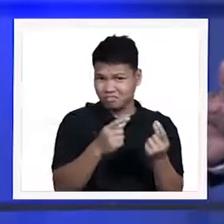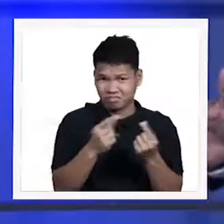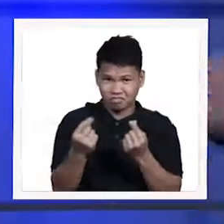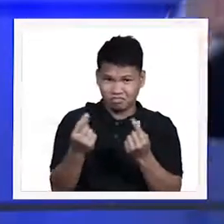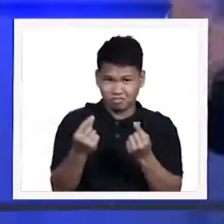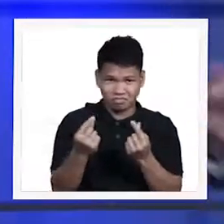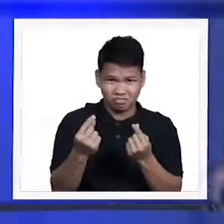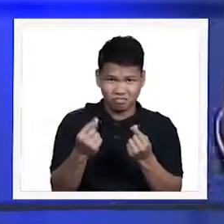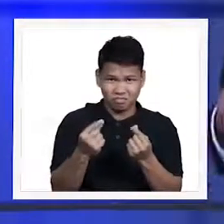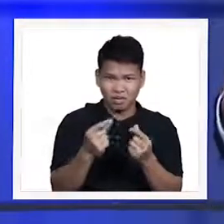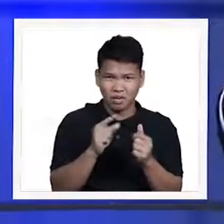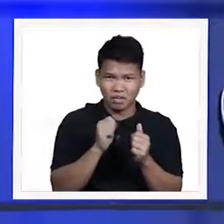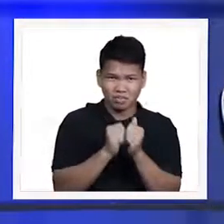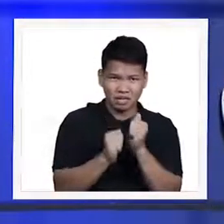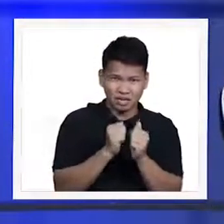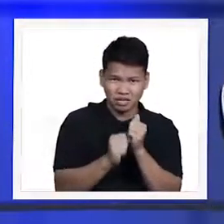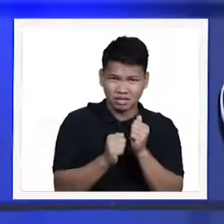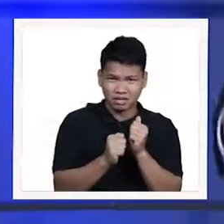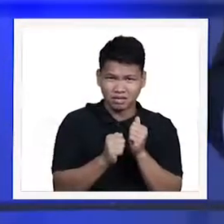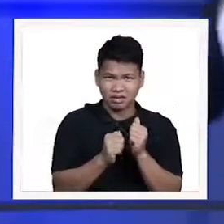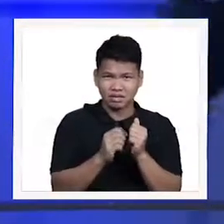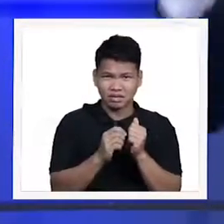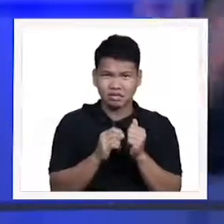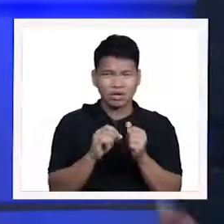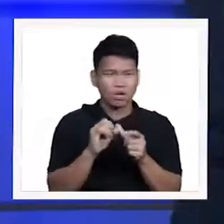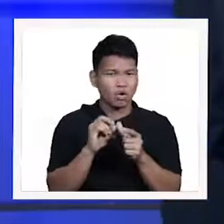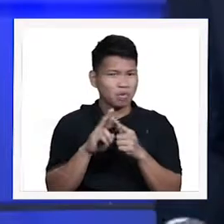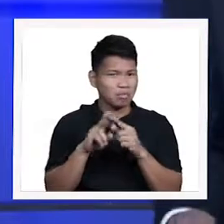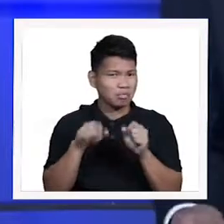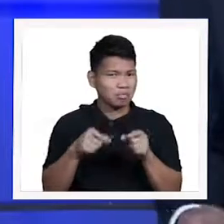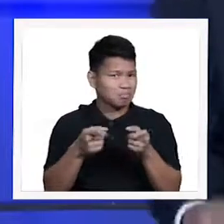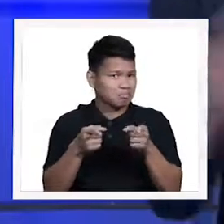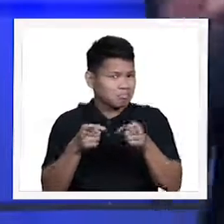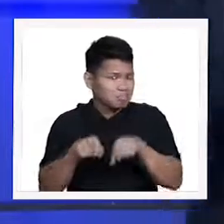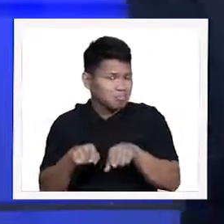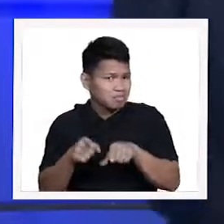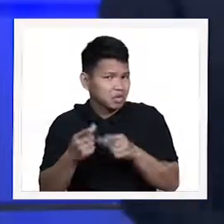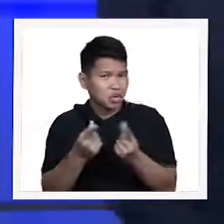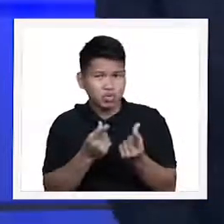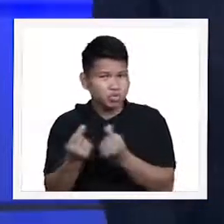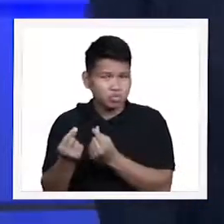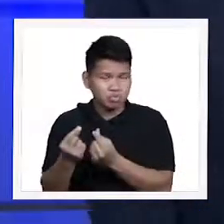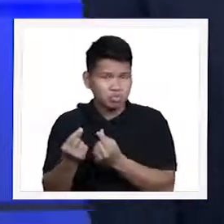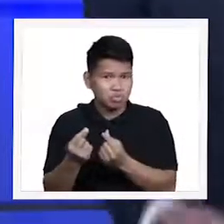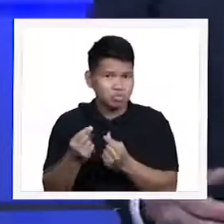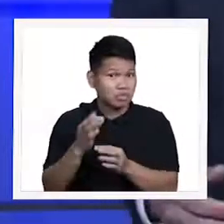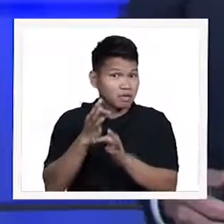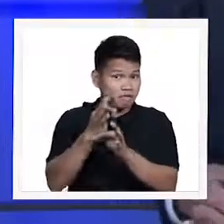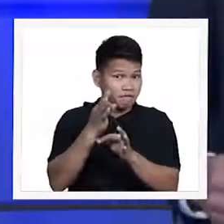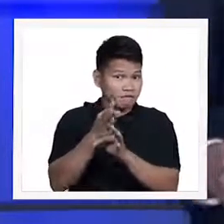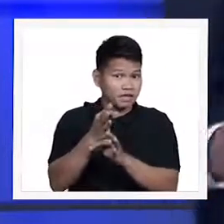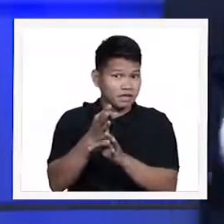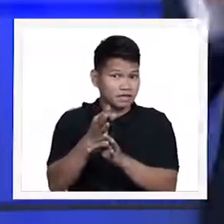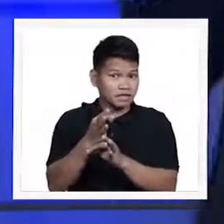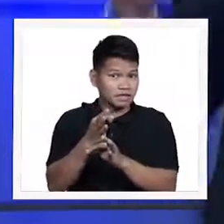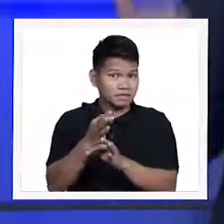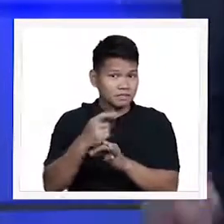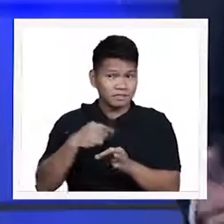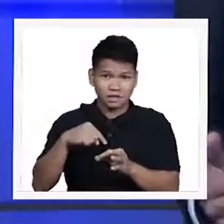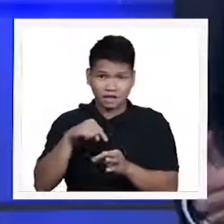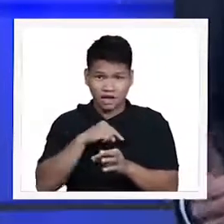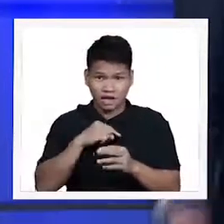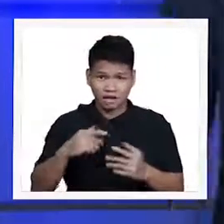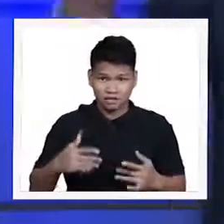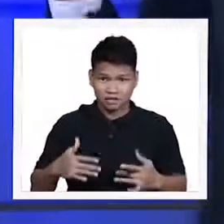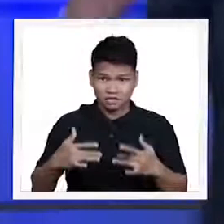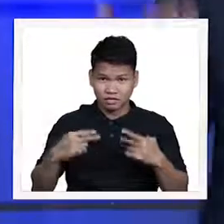kahulugan o magagawa ng ating pananampalataya sa ating